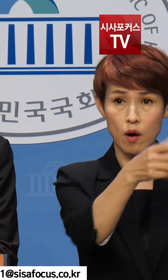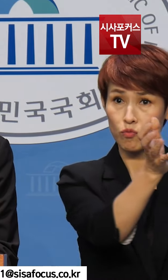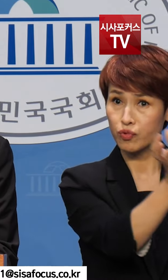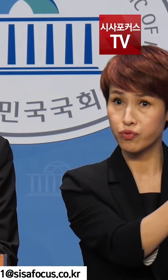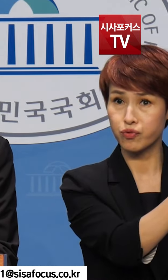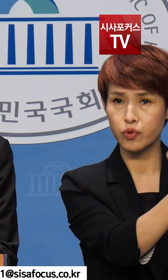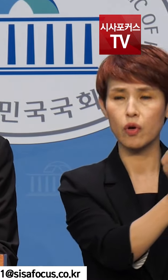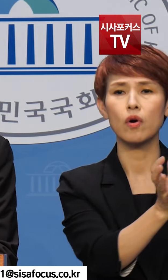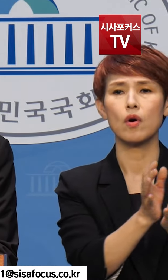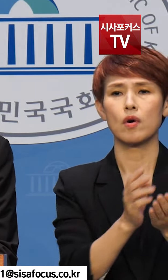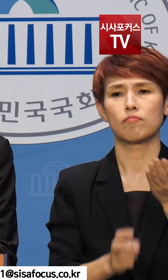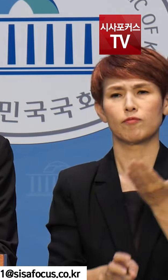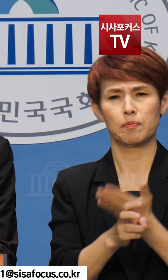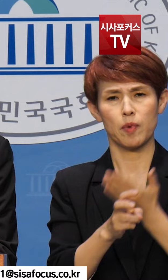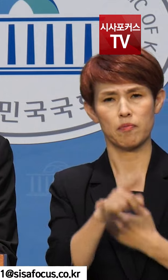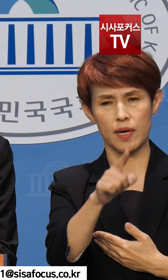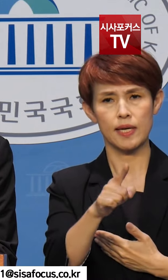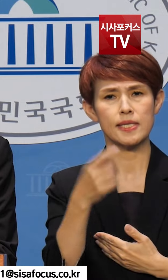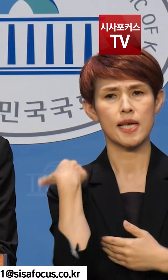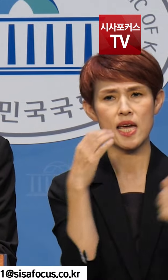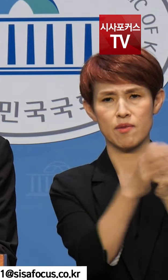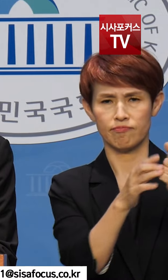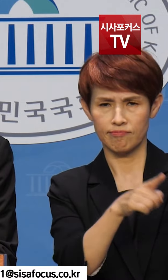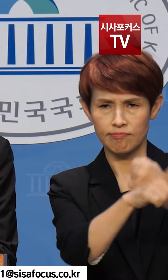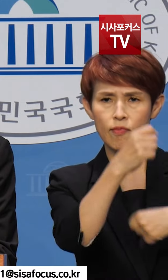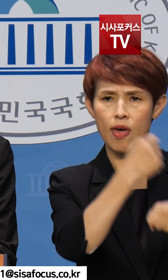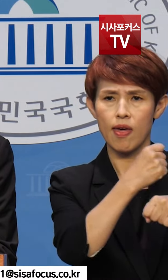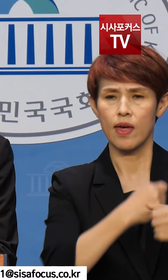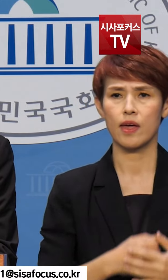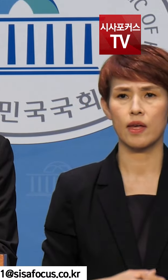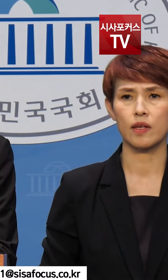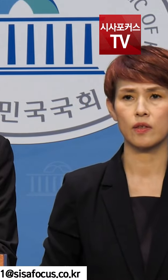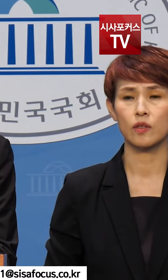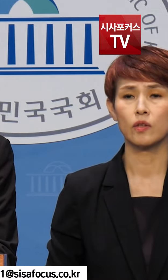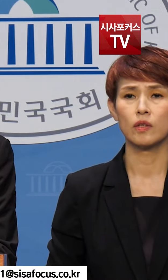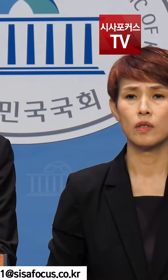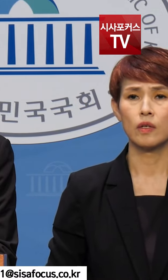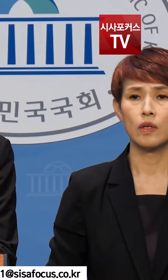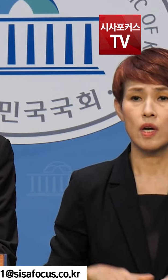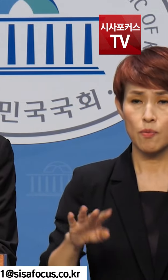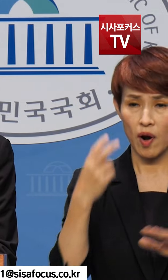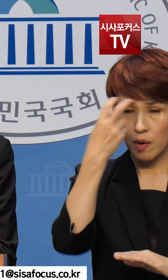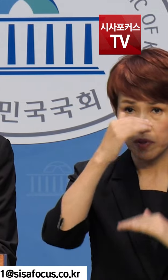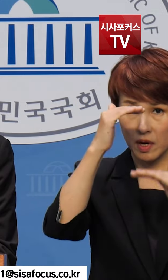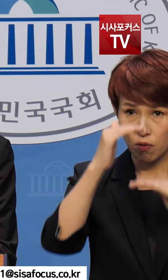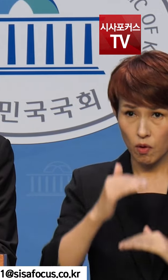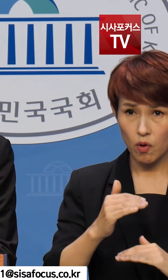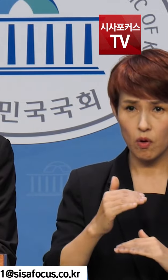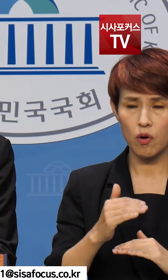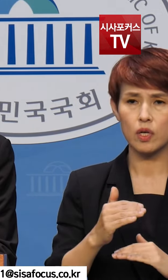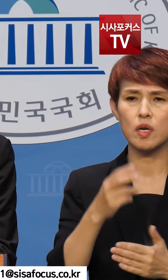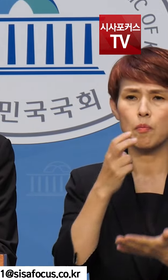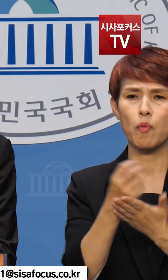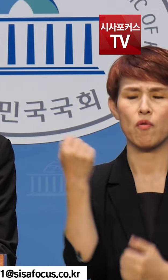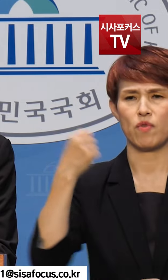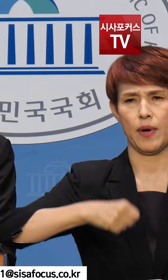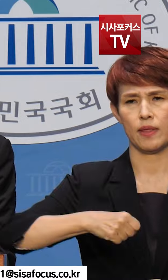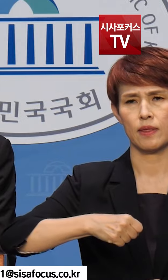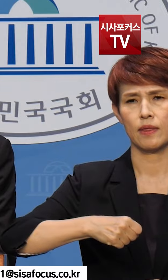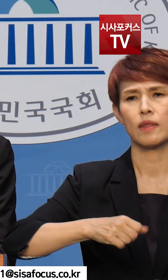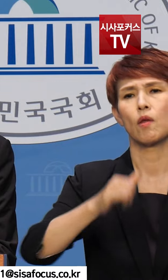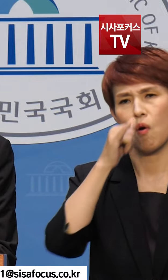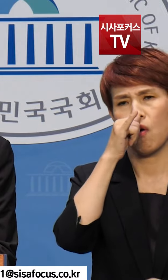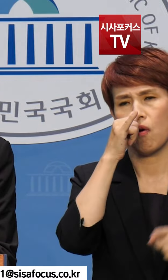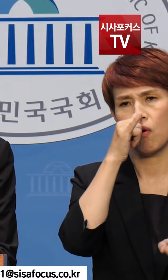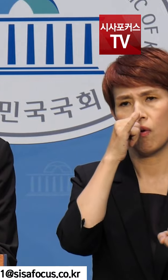부당노동행위교사범의 책임을 묻는 것을 검토하겠습니다. 또한 이번 감사는 관계법령에 위반하여 객관적 정당성을